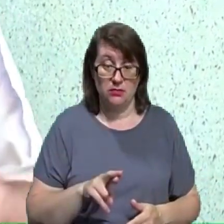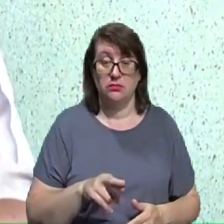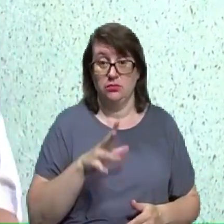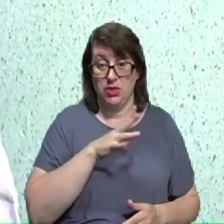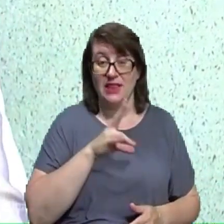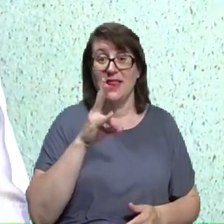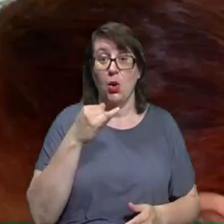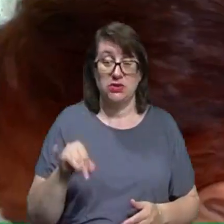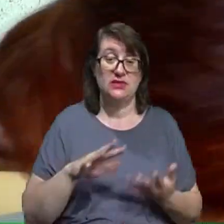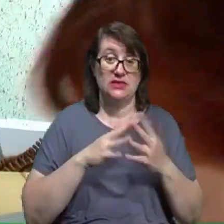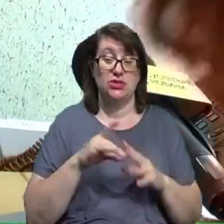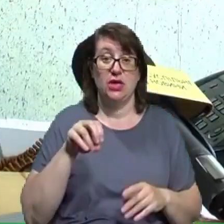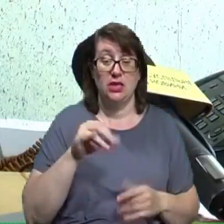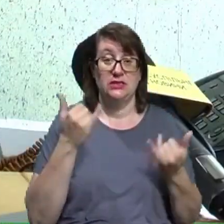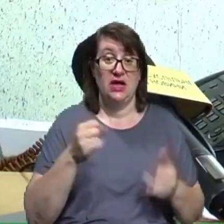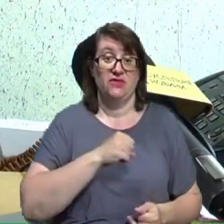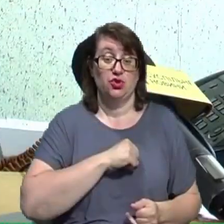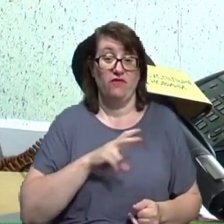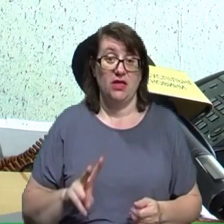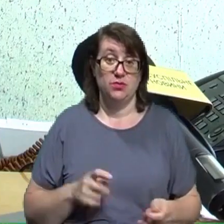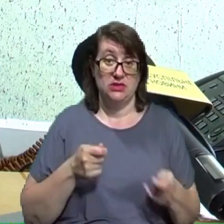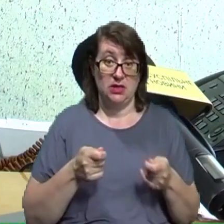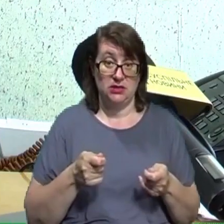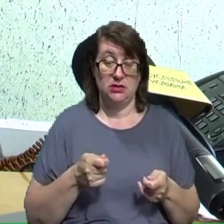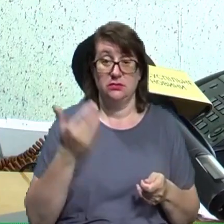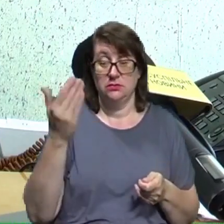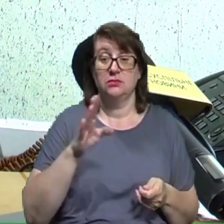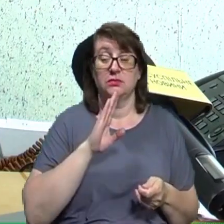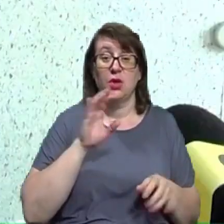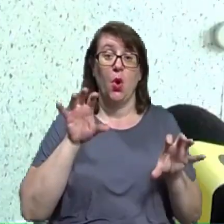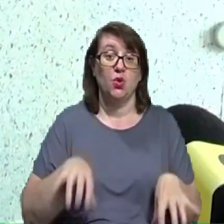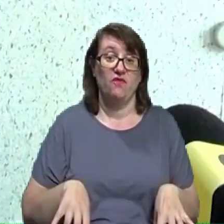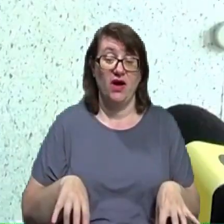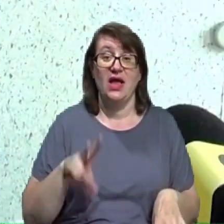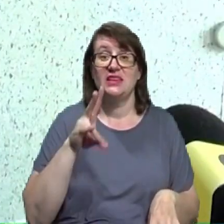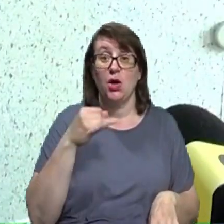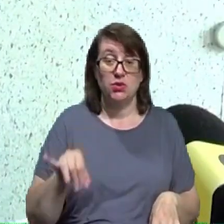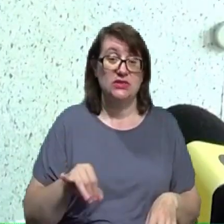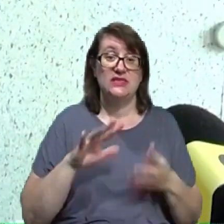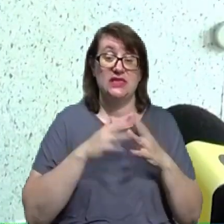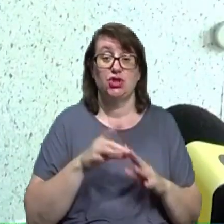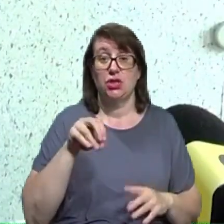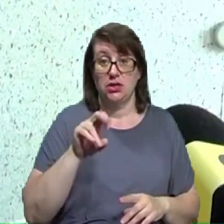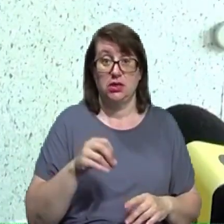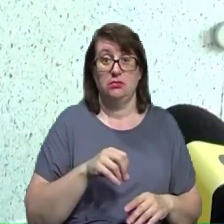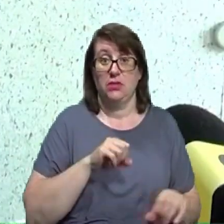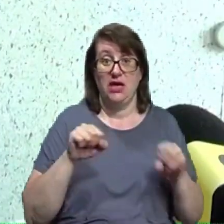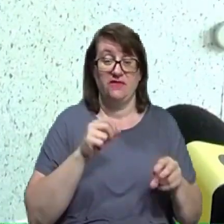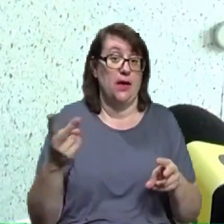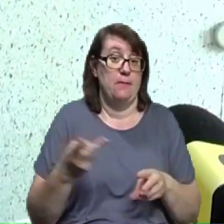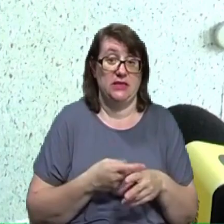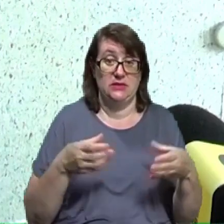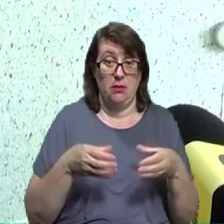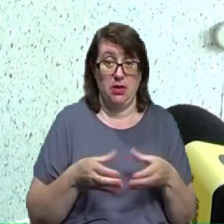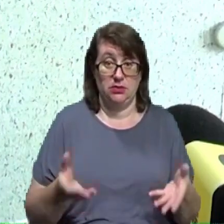зараз це військова адміністрація. Вона голова Народицької селищної ради, керівник без апарату. Тобто вона на